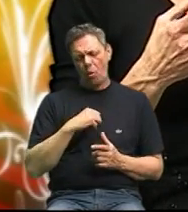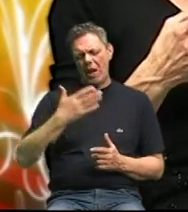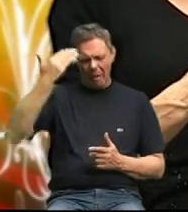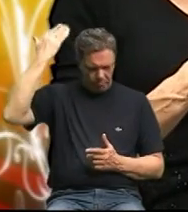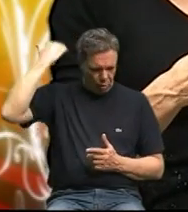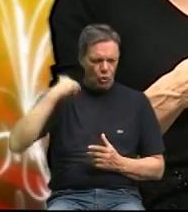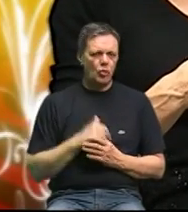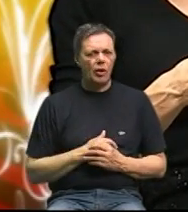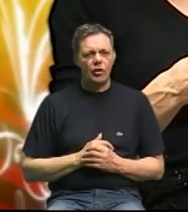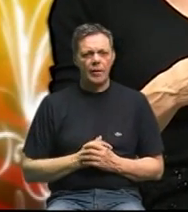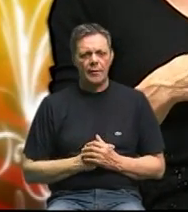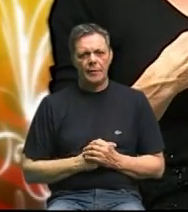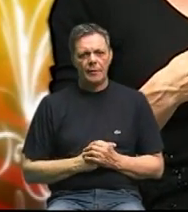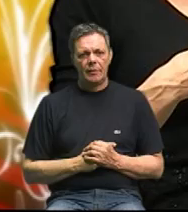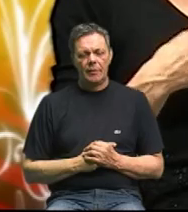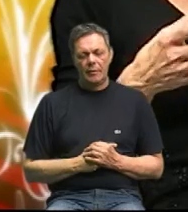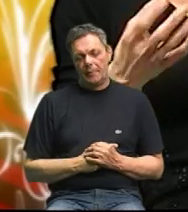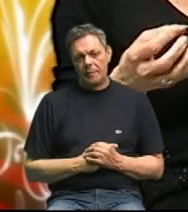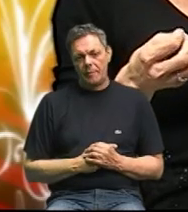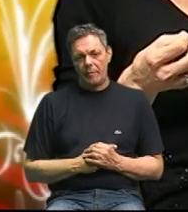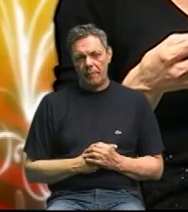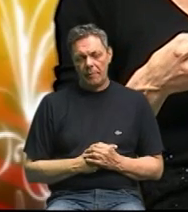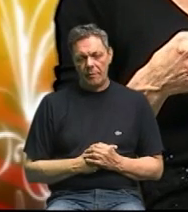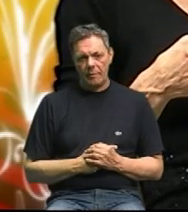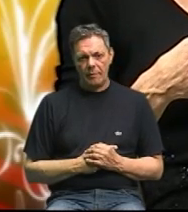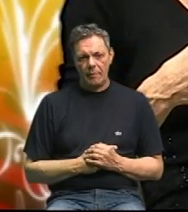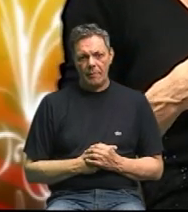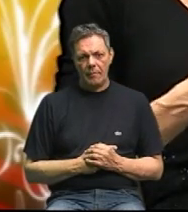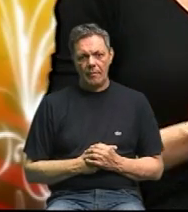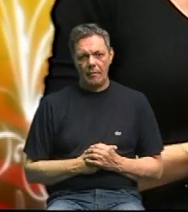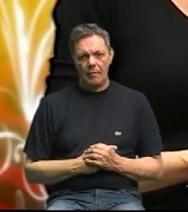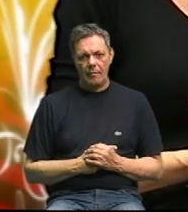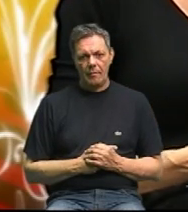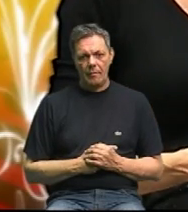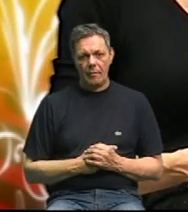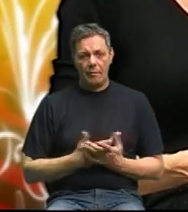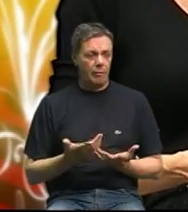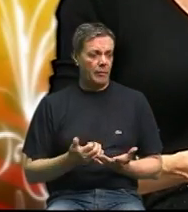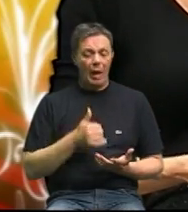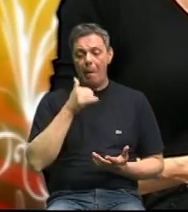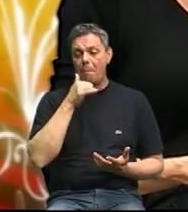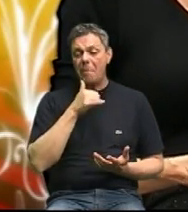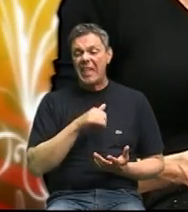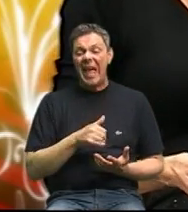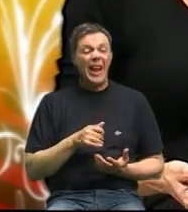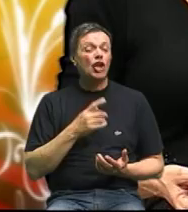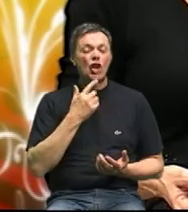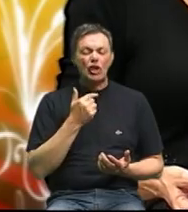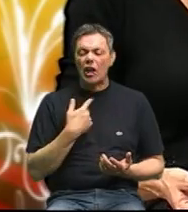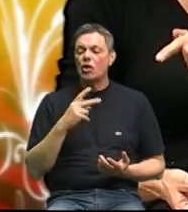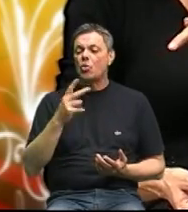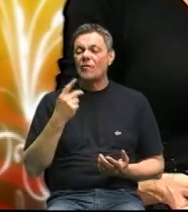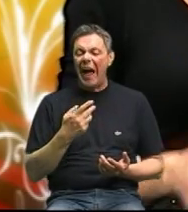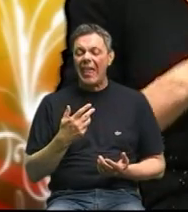rekao kako bi čovjek tada rekao bijelemu šećeru da je to bijele zlato bijele